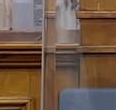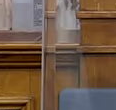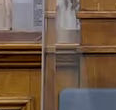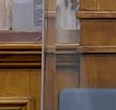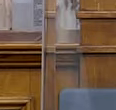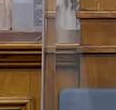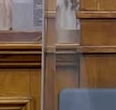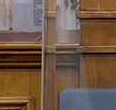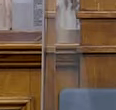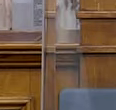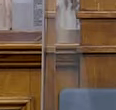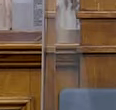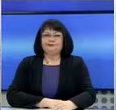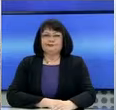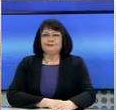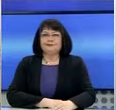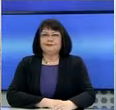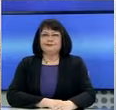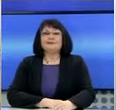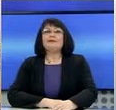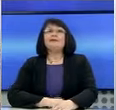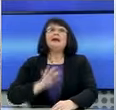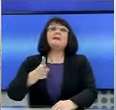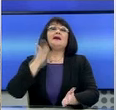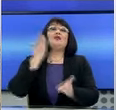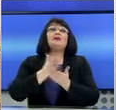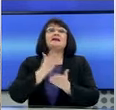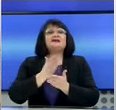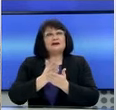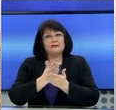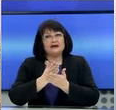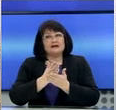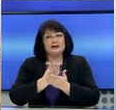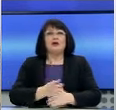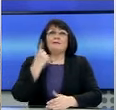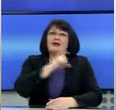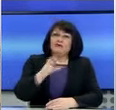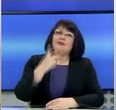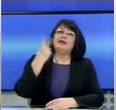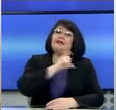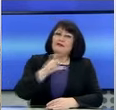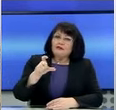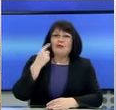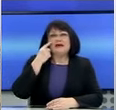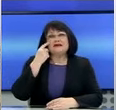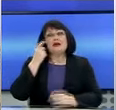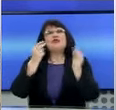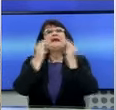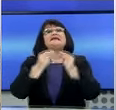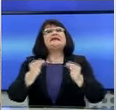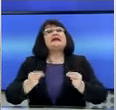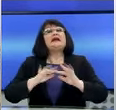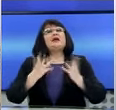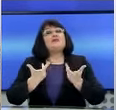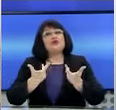Average, ο κυλιόμενος μέσος όρος κρουσμάτων 7 και 14 ημερών, το 7 days και 14 days moving average,